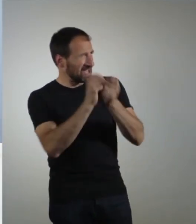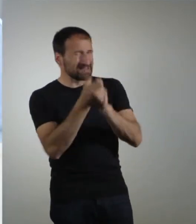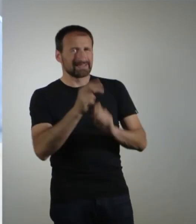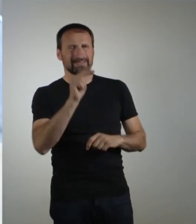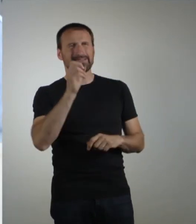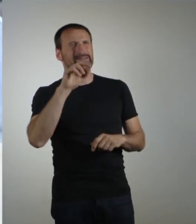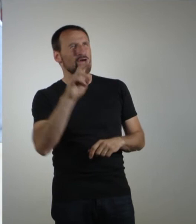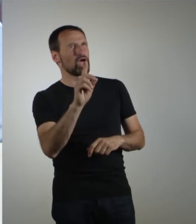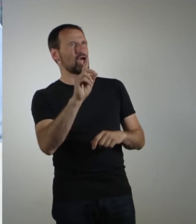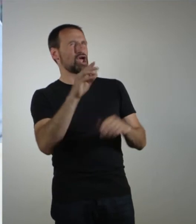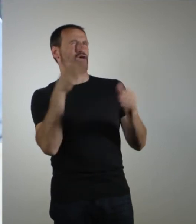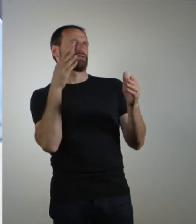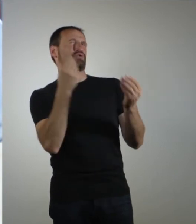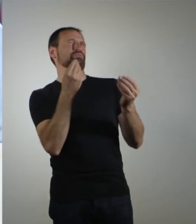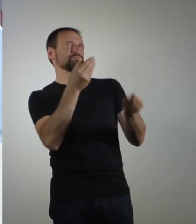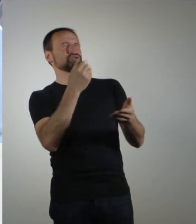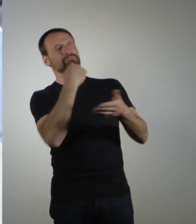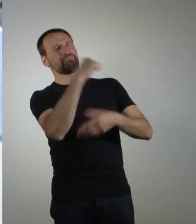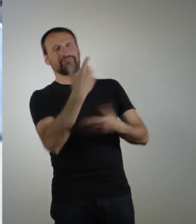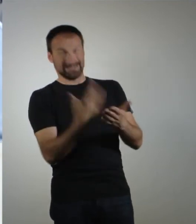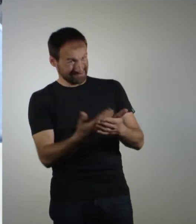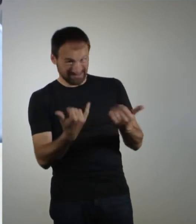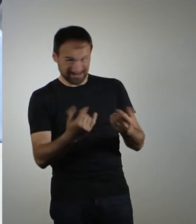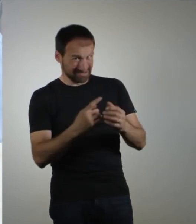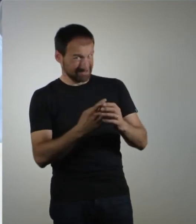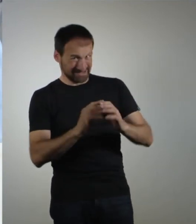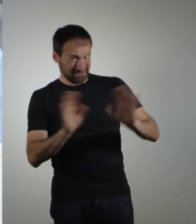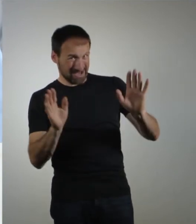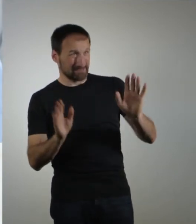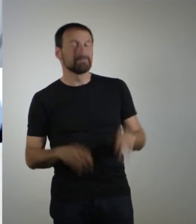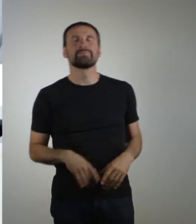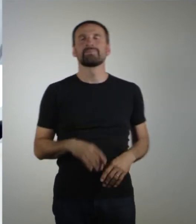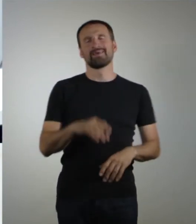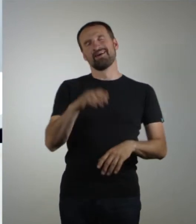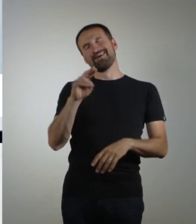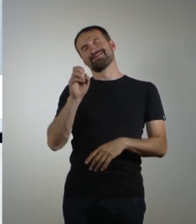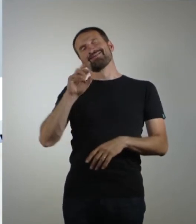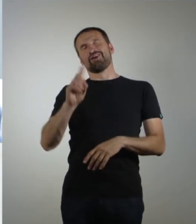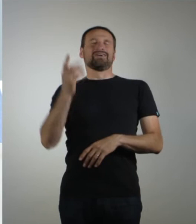verpickelten Gesicht, ultra dick… Redest du über mich? Tut mir leid, Robin.